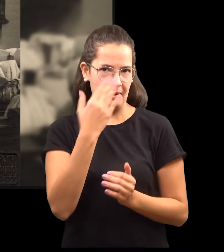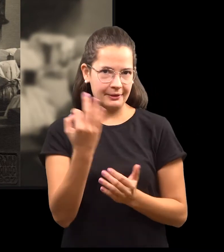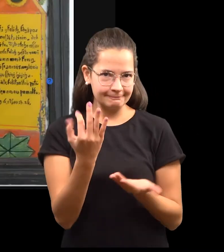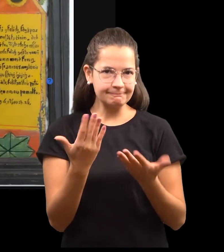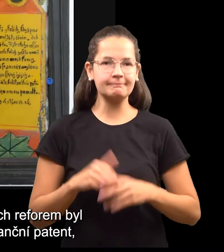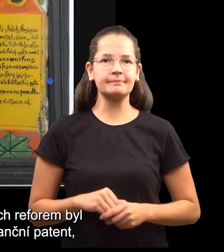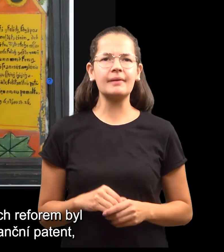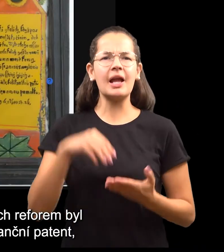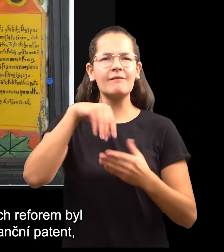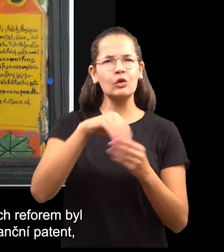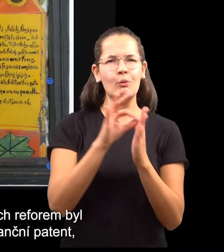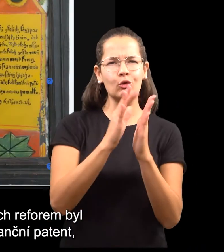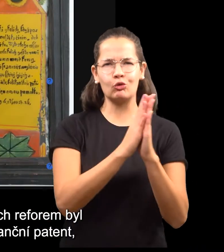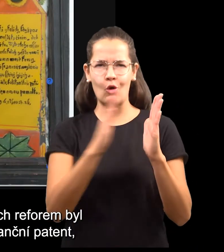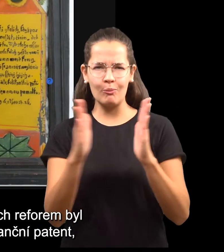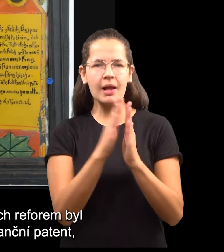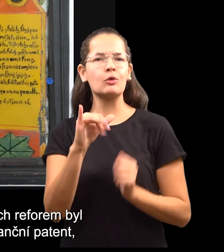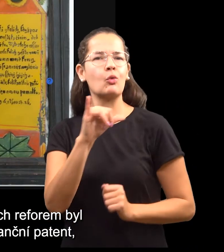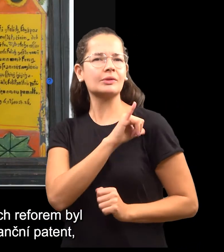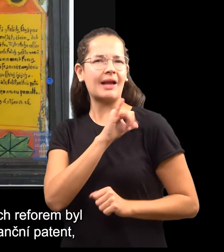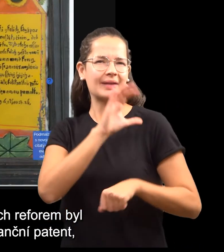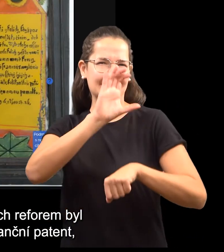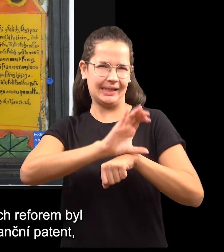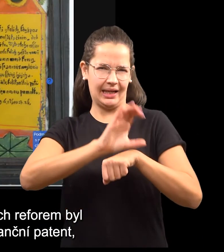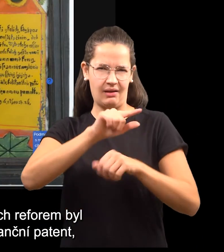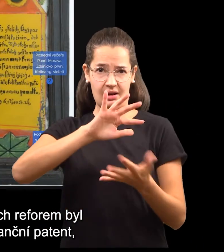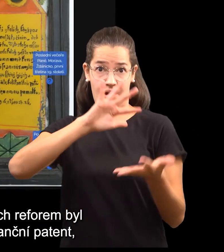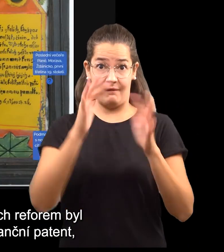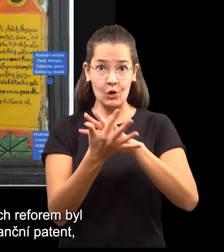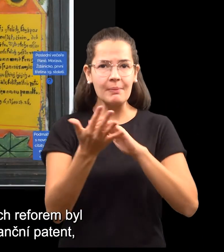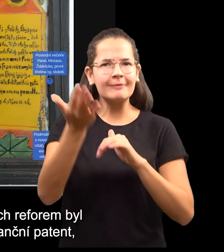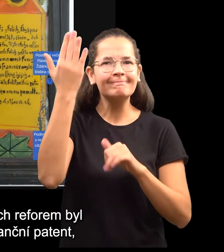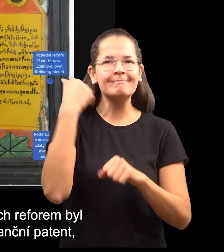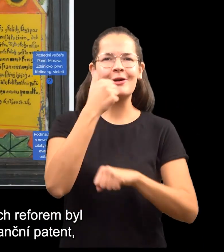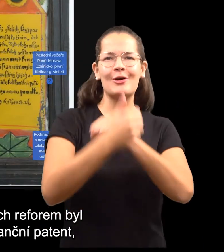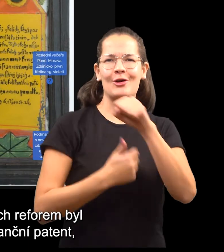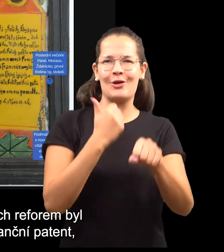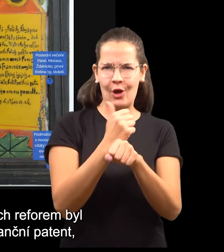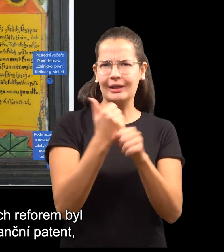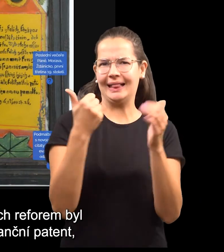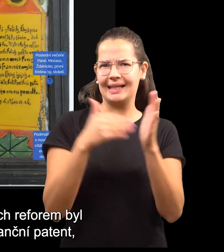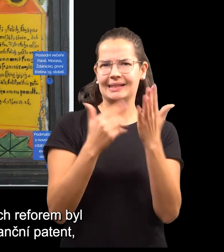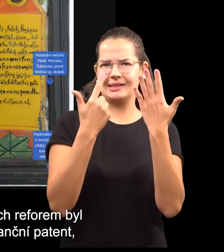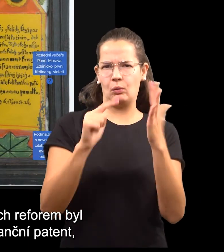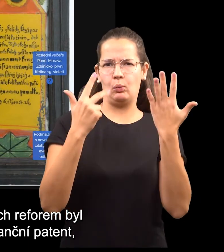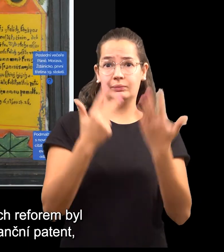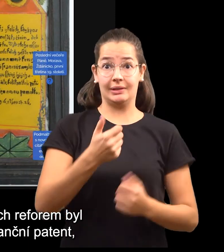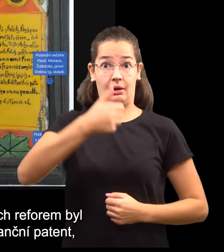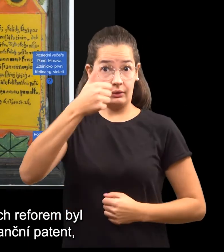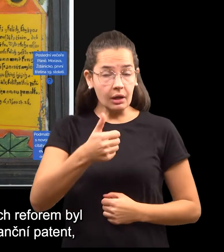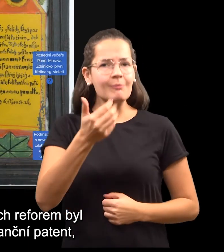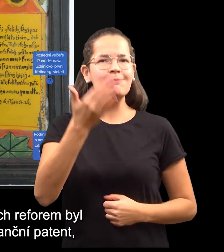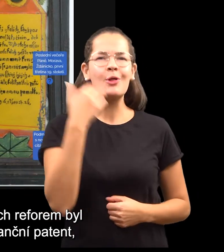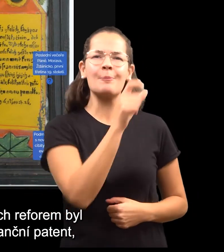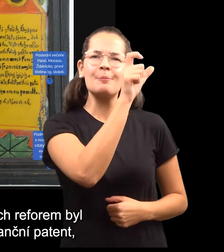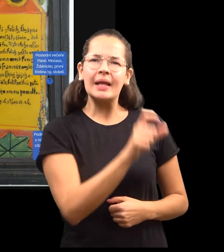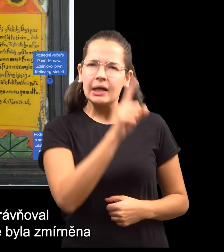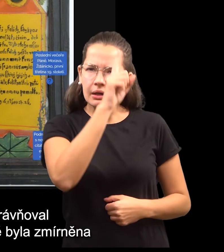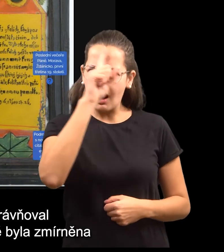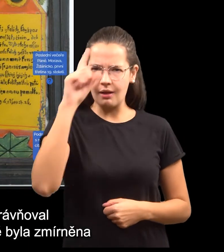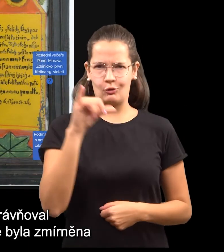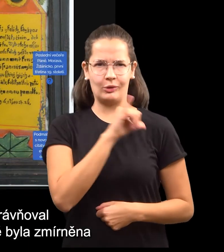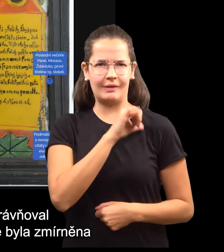V rámci josefinských církevních reform byl v roce 1781 vydán takzvaný toleranční patent,